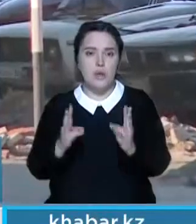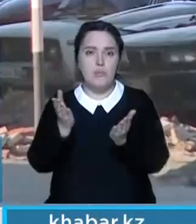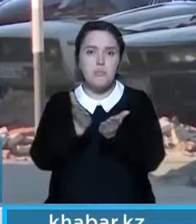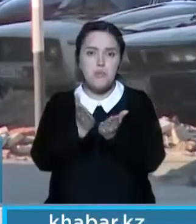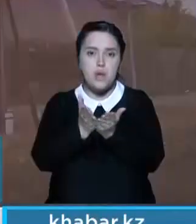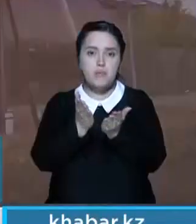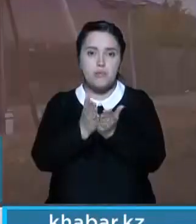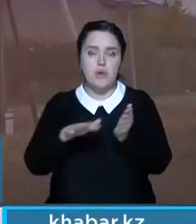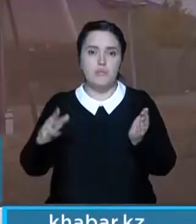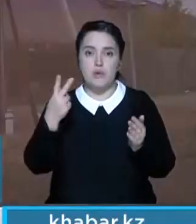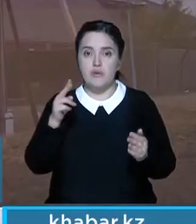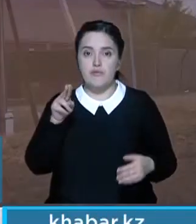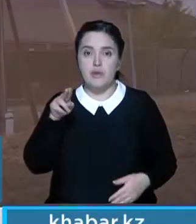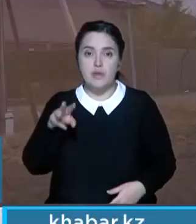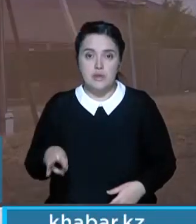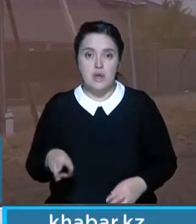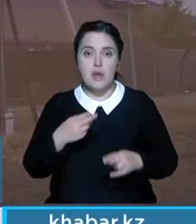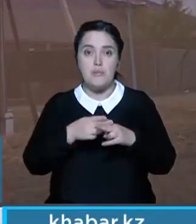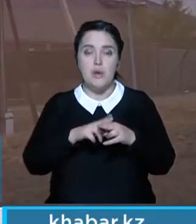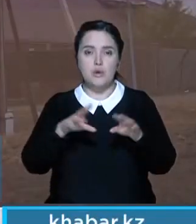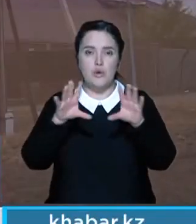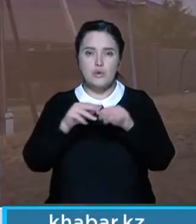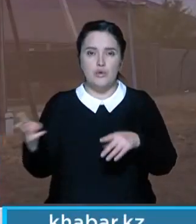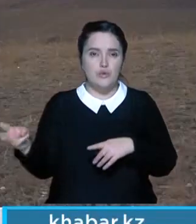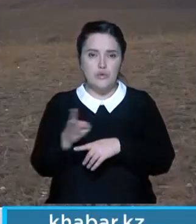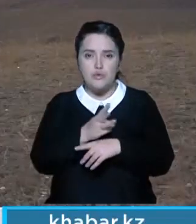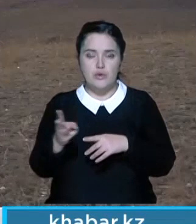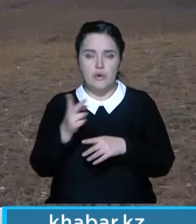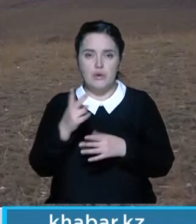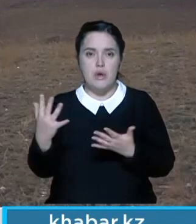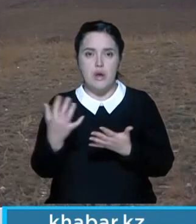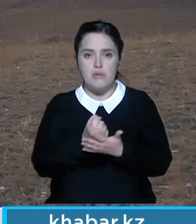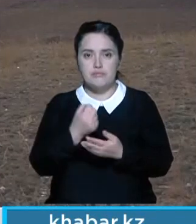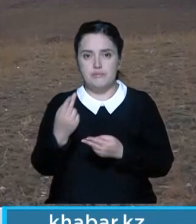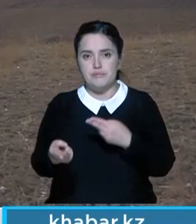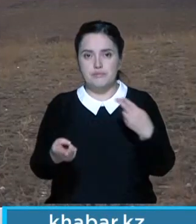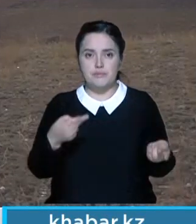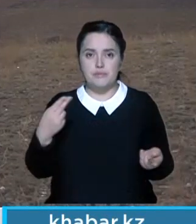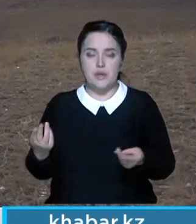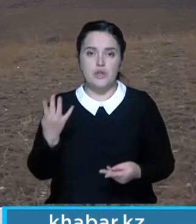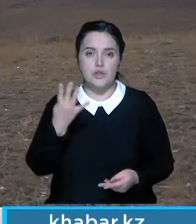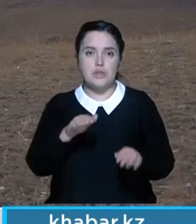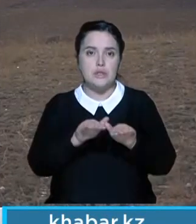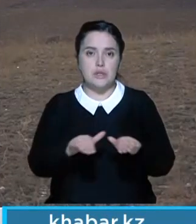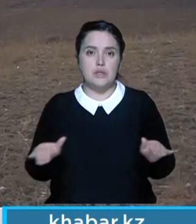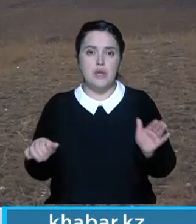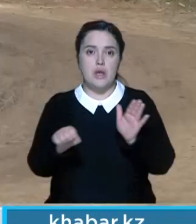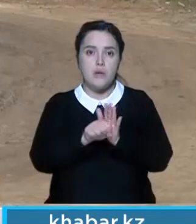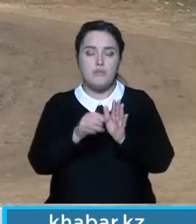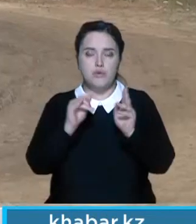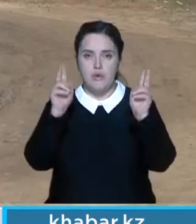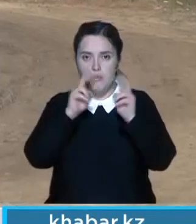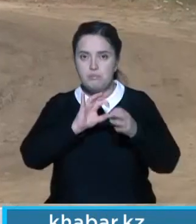горела мебель и личные вещи на площади 20 квадратных метров. В ходе тушения обнаружены тела четверых детей. Назначены